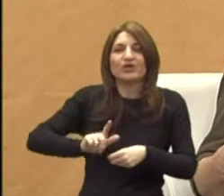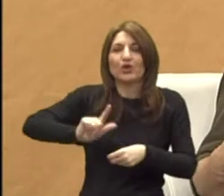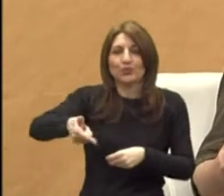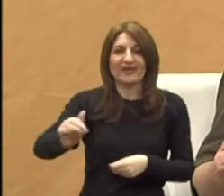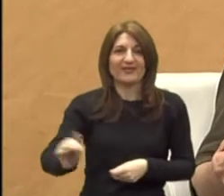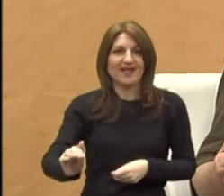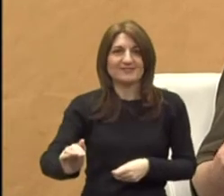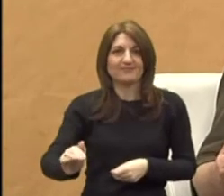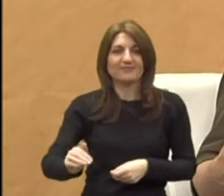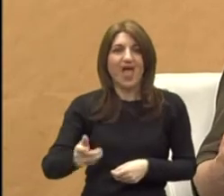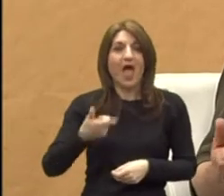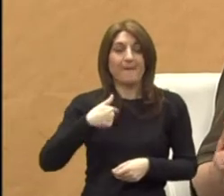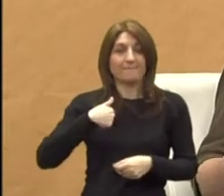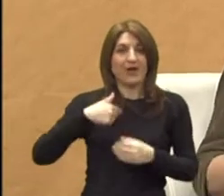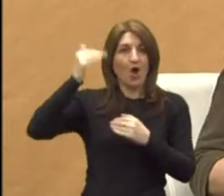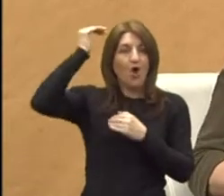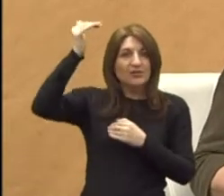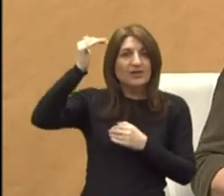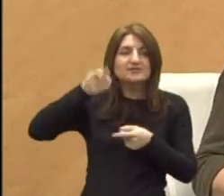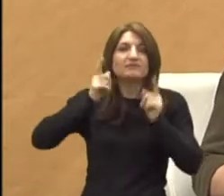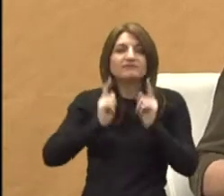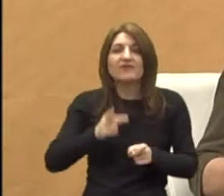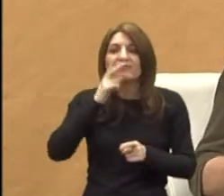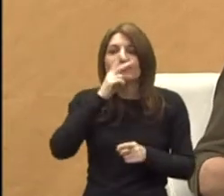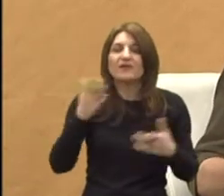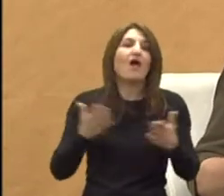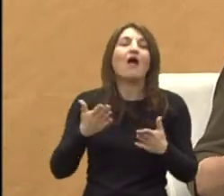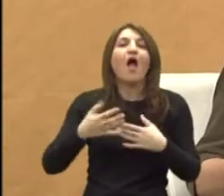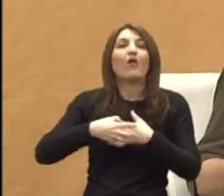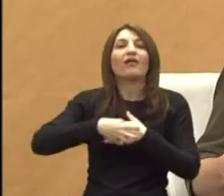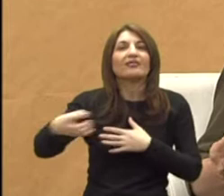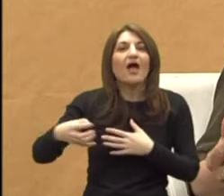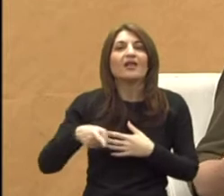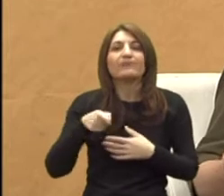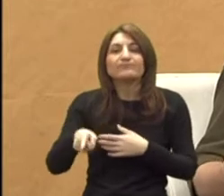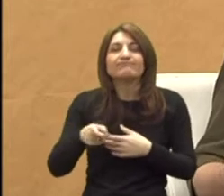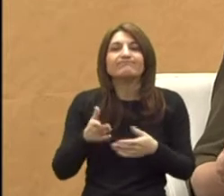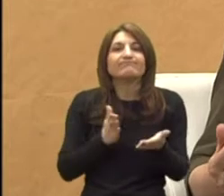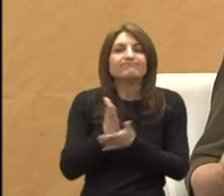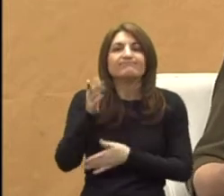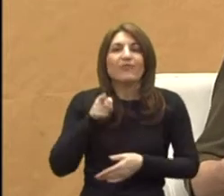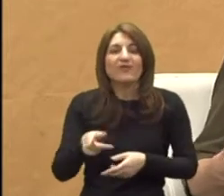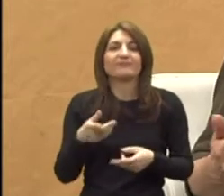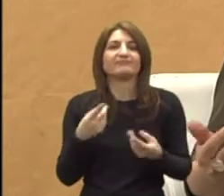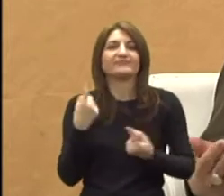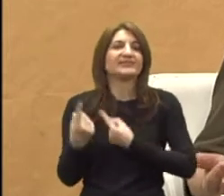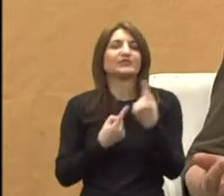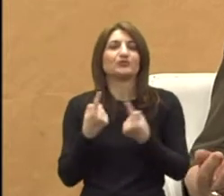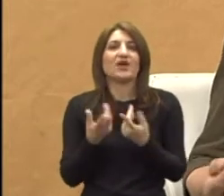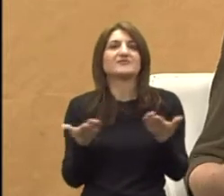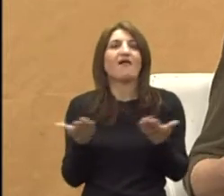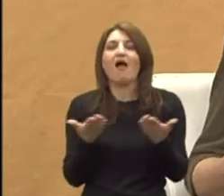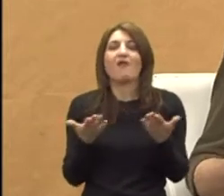o nama odraslima, kako ćemo mi sad dalje sa tom situacijom izaći naprosto na kraj.